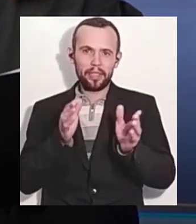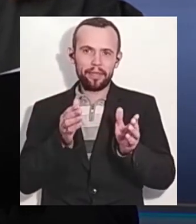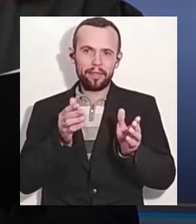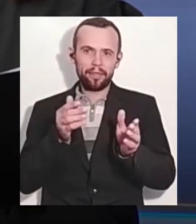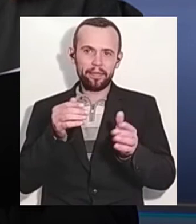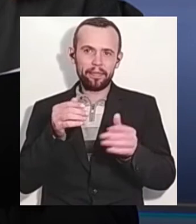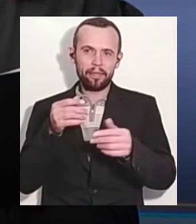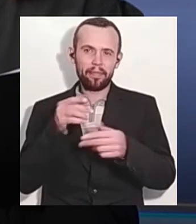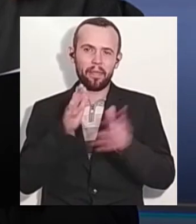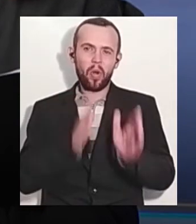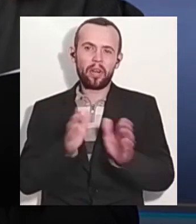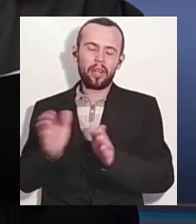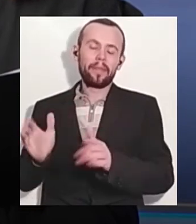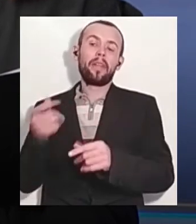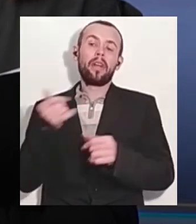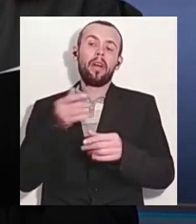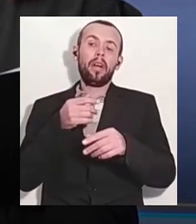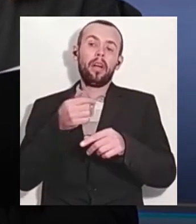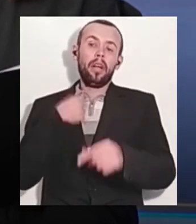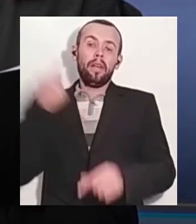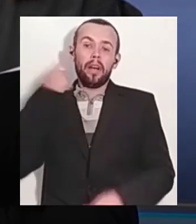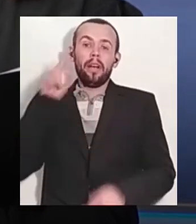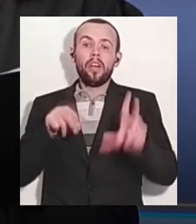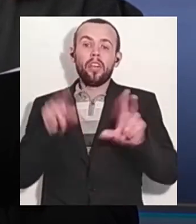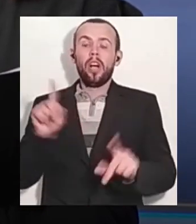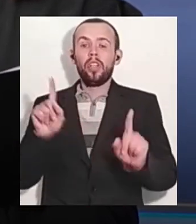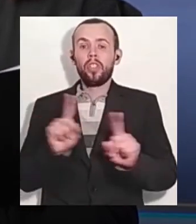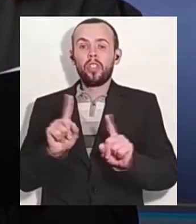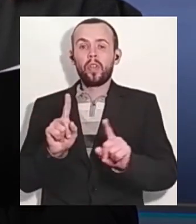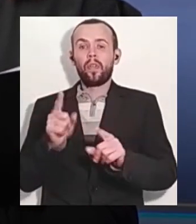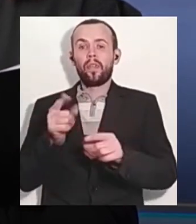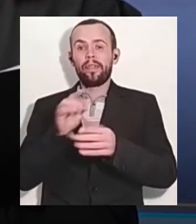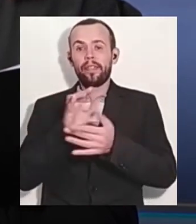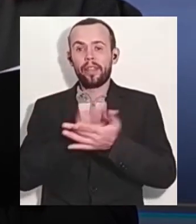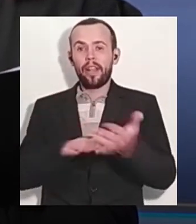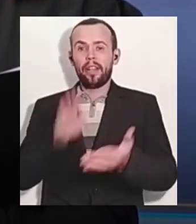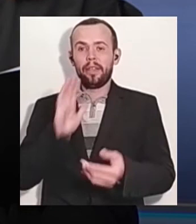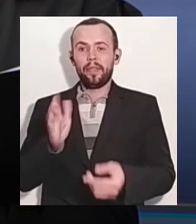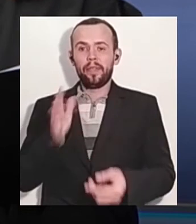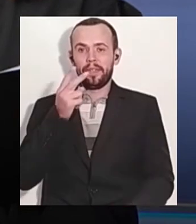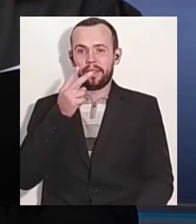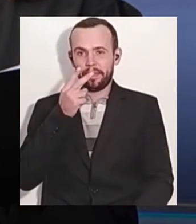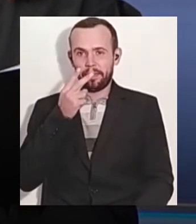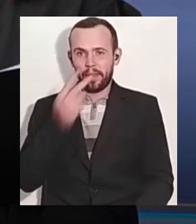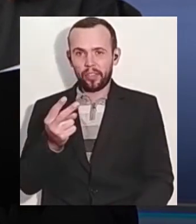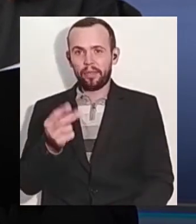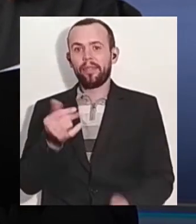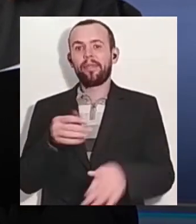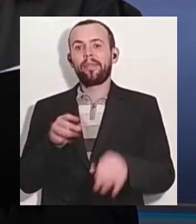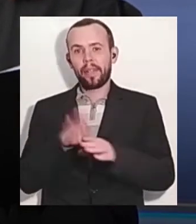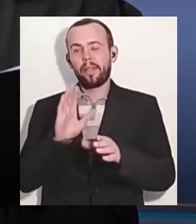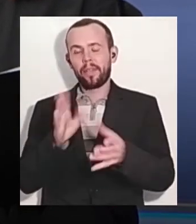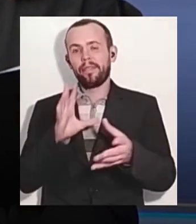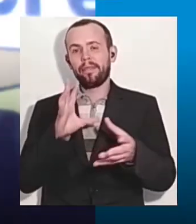імунітет? Засуджених імунітетів. Тобто, реальну картину пандемії, стану захворювань ніхто вам правду не